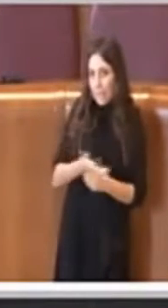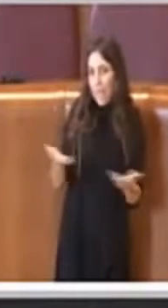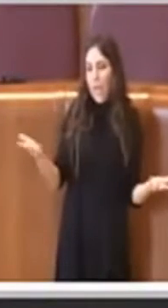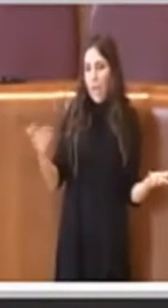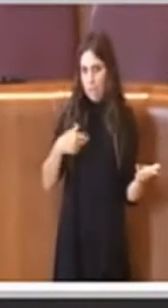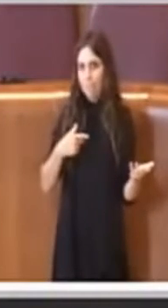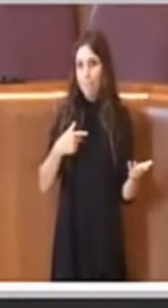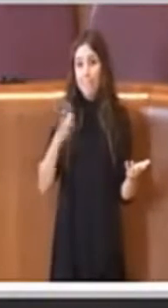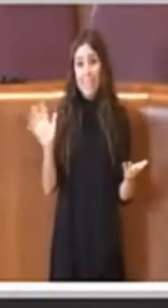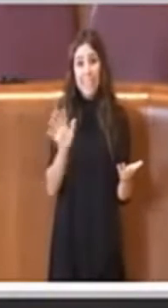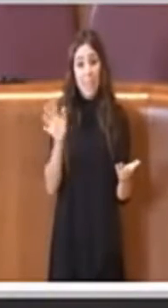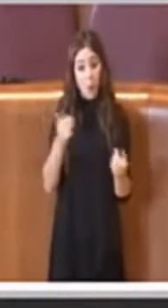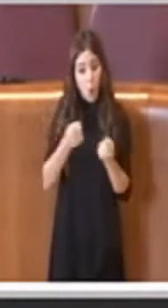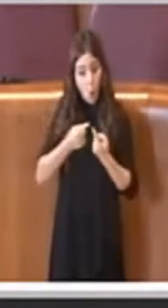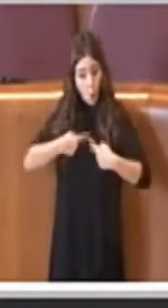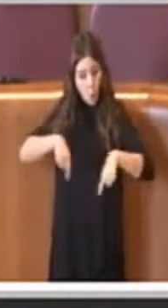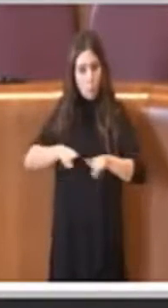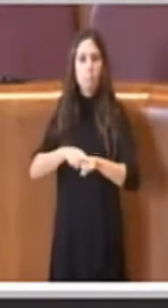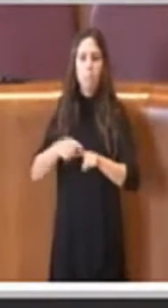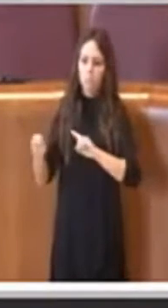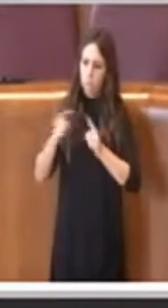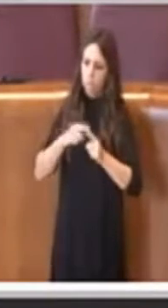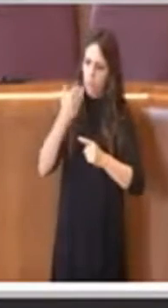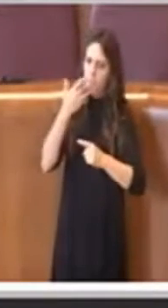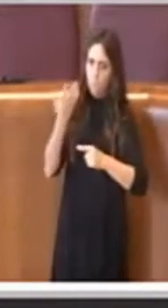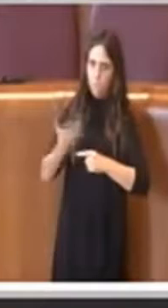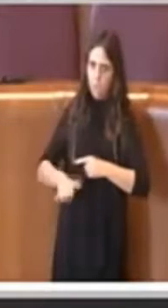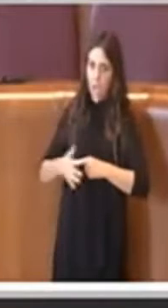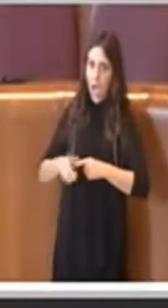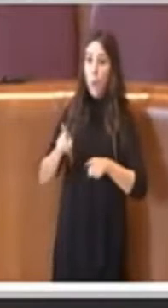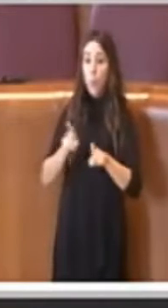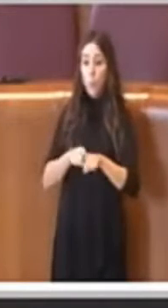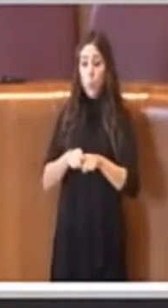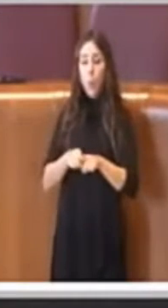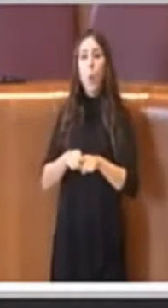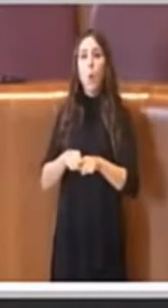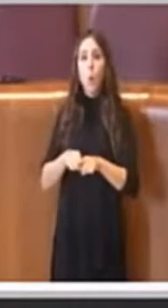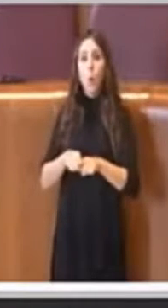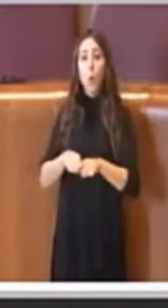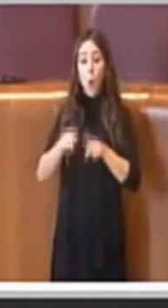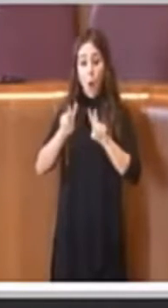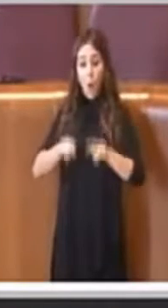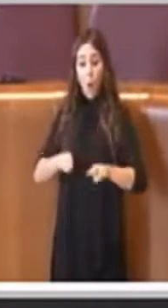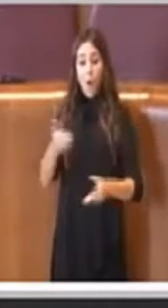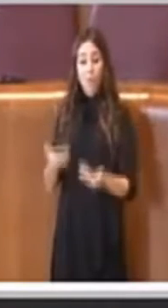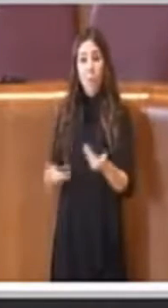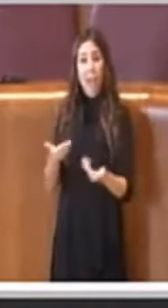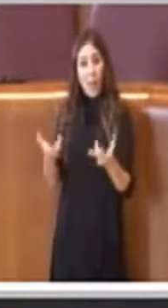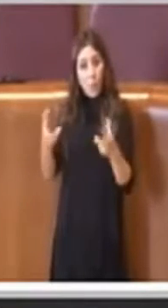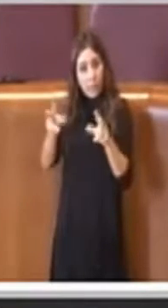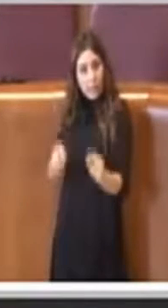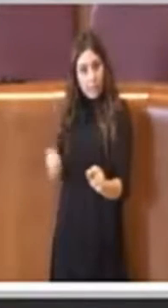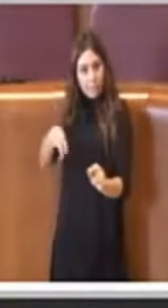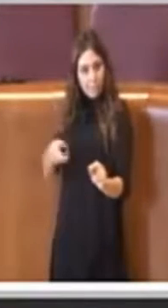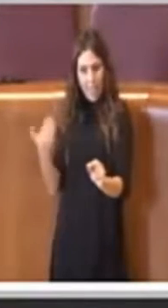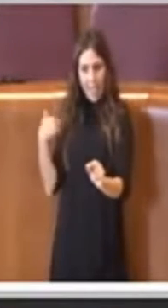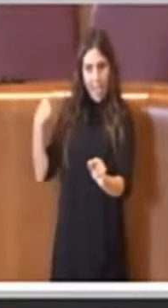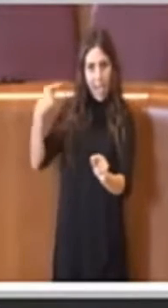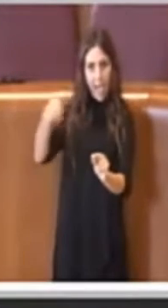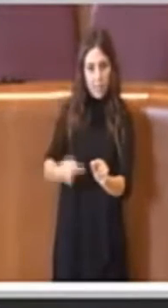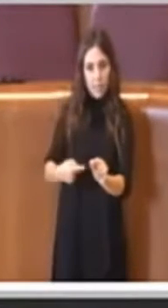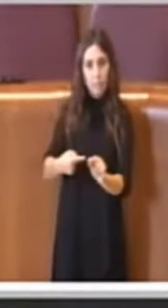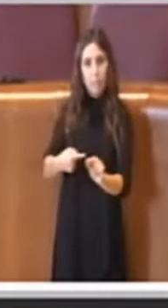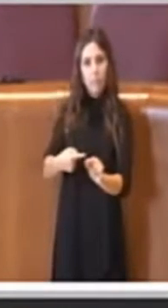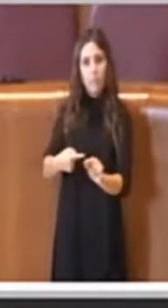in qualche commissione, l'abbiamo rivalutata già da qualche anno, il problema che